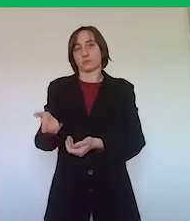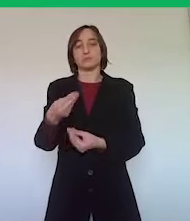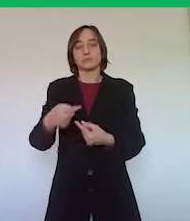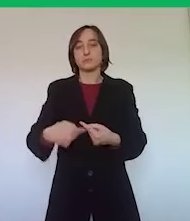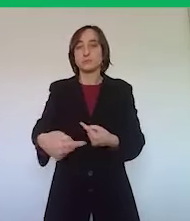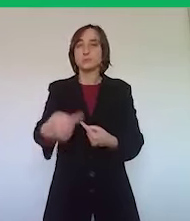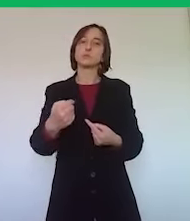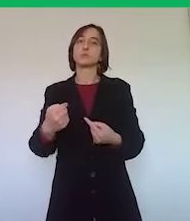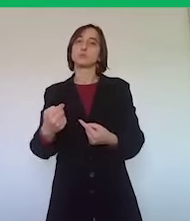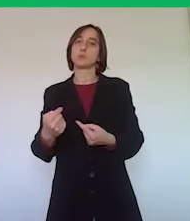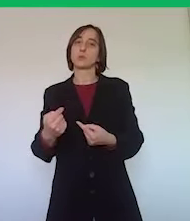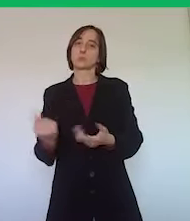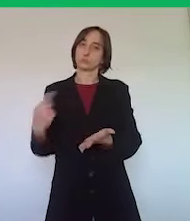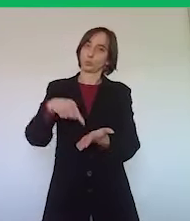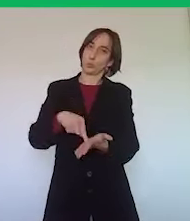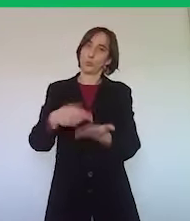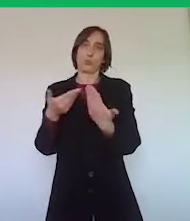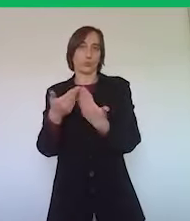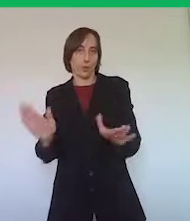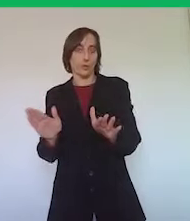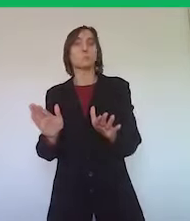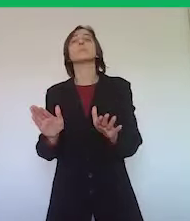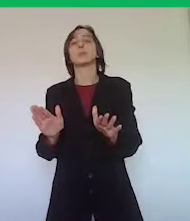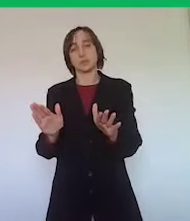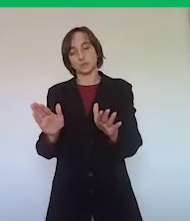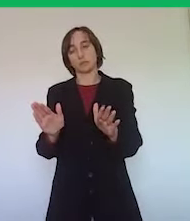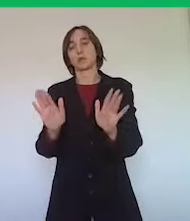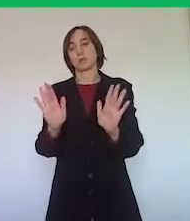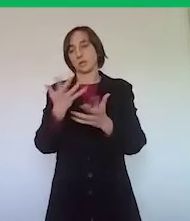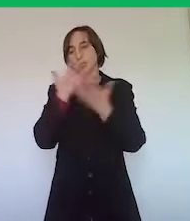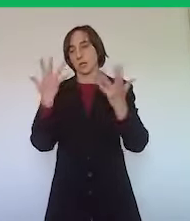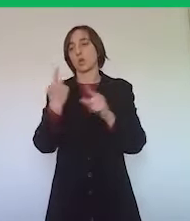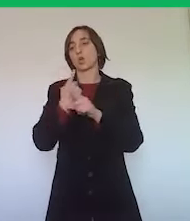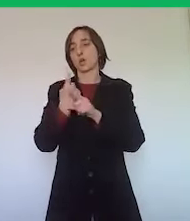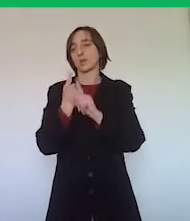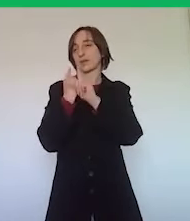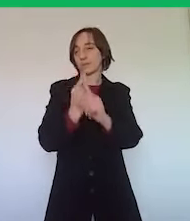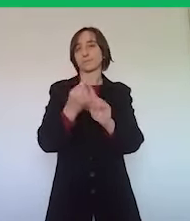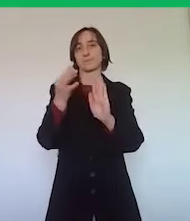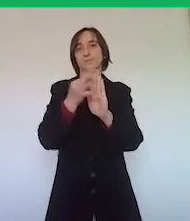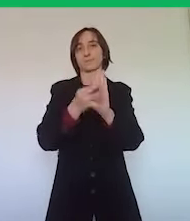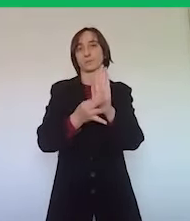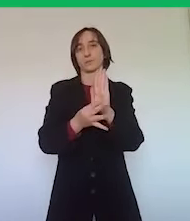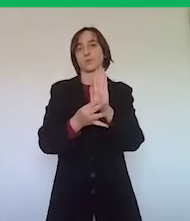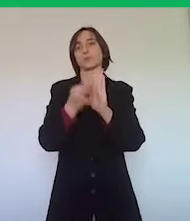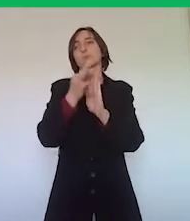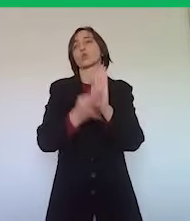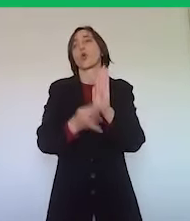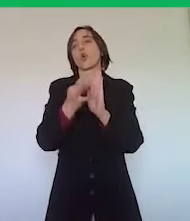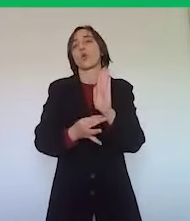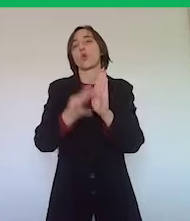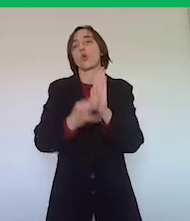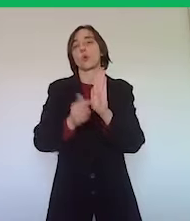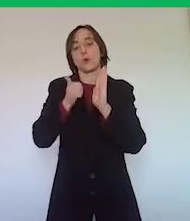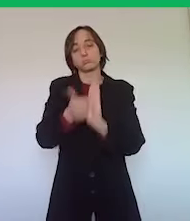il momento di riaprire bisognerà osservare naturalmente dei protocolli, delle regole che